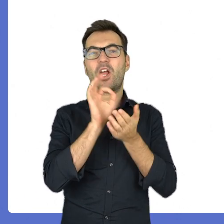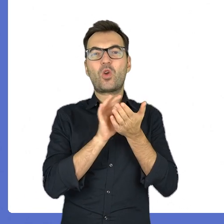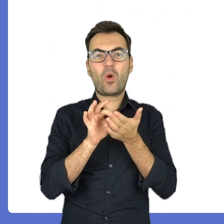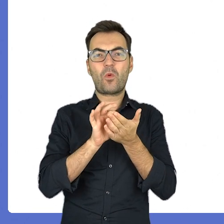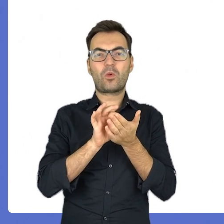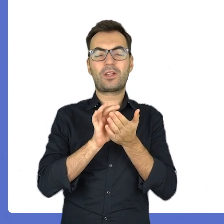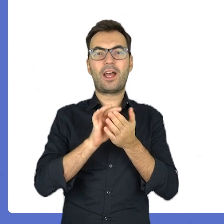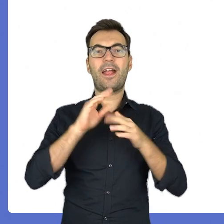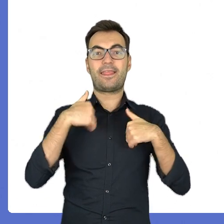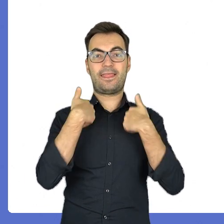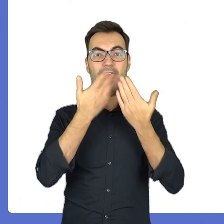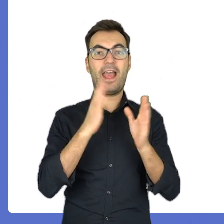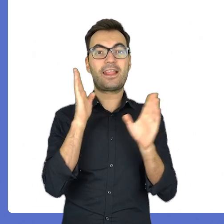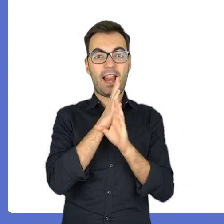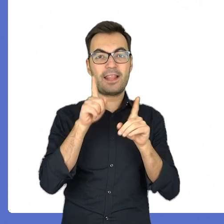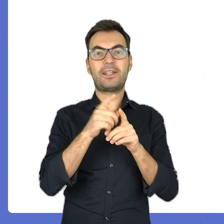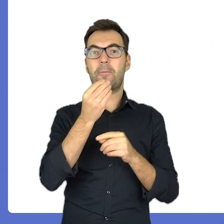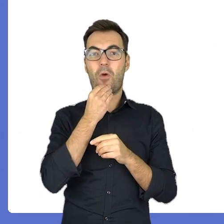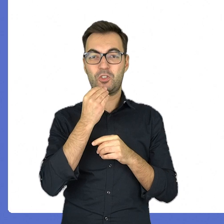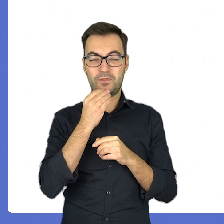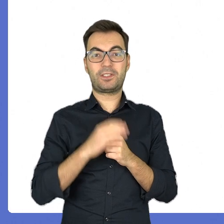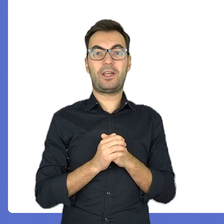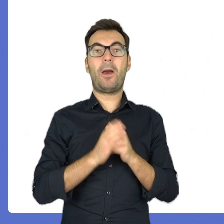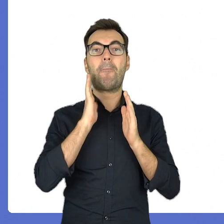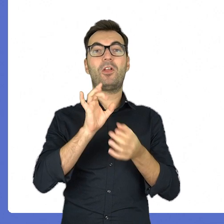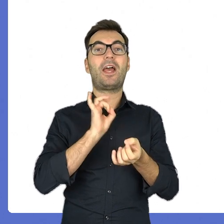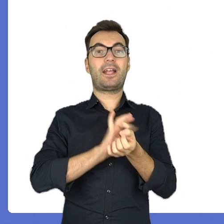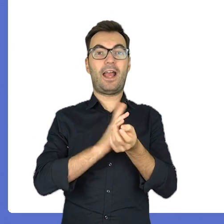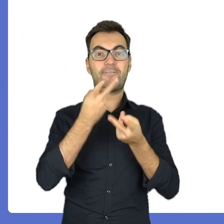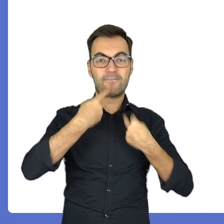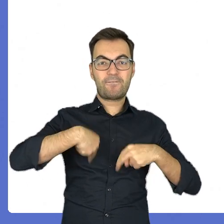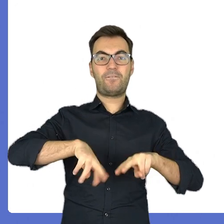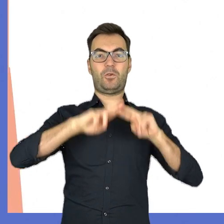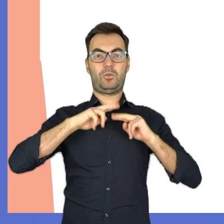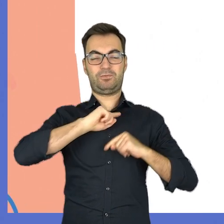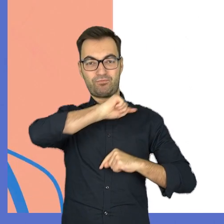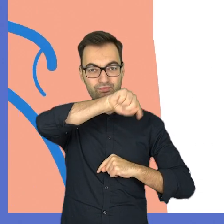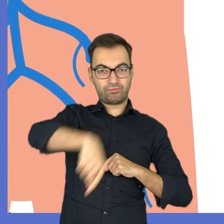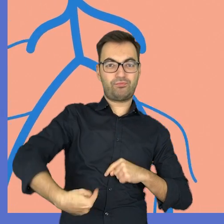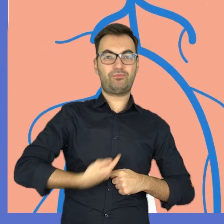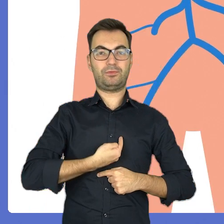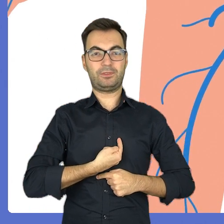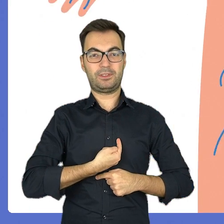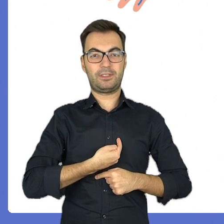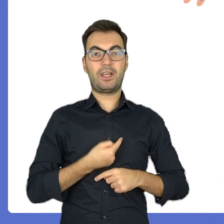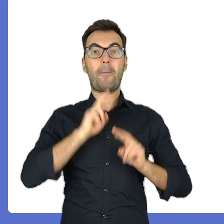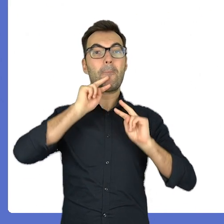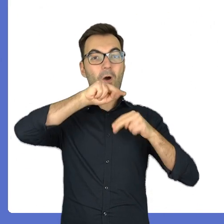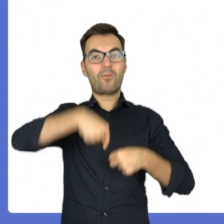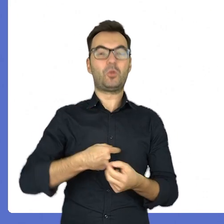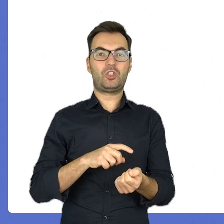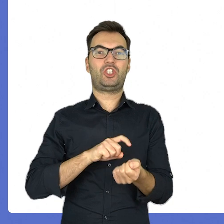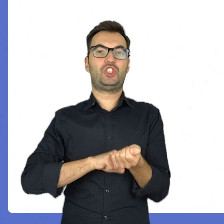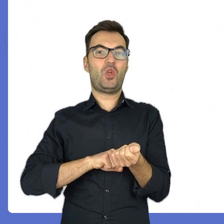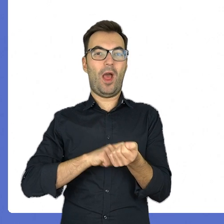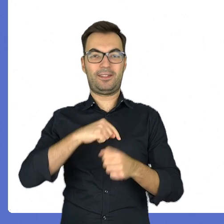Każdej komórce oddawany jest tlen i pożywienie. A następnie krew wraca z powrotem do serca. I te rury, którymi